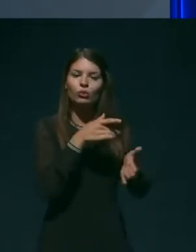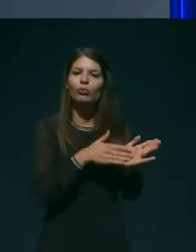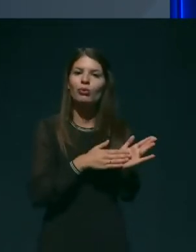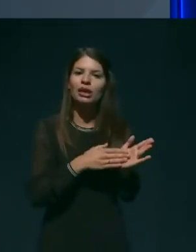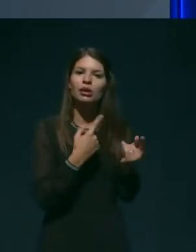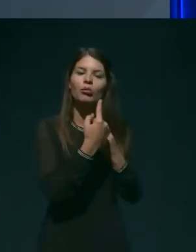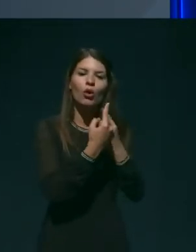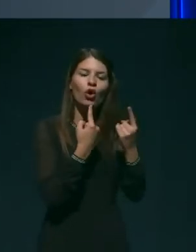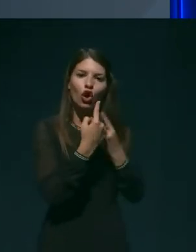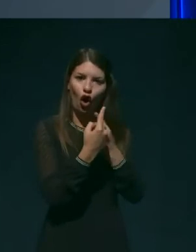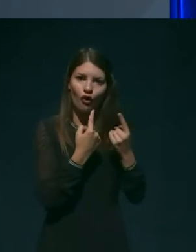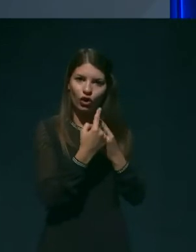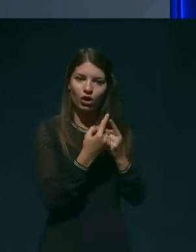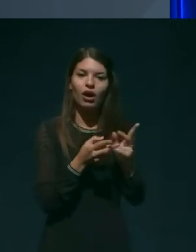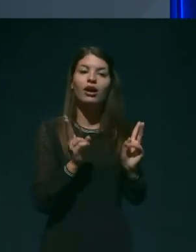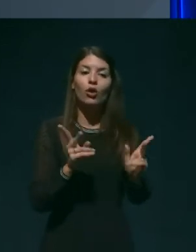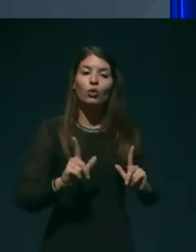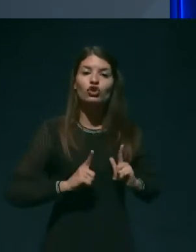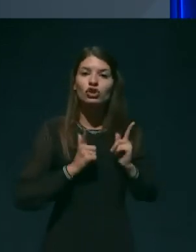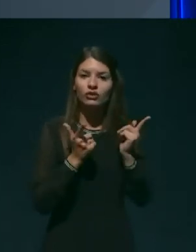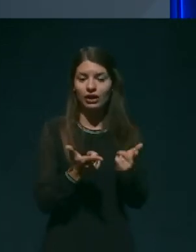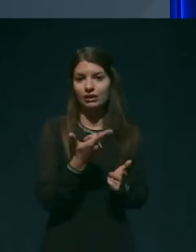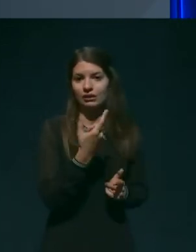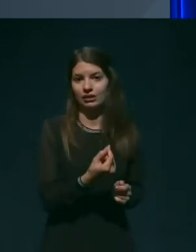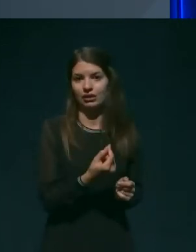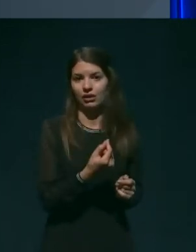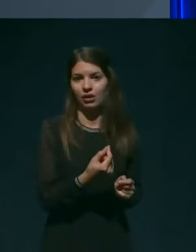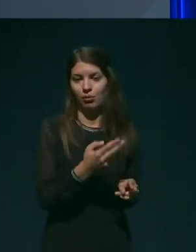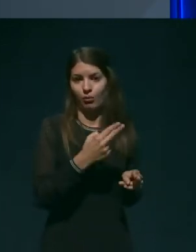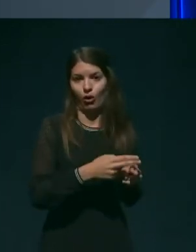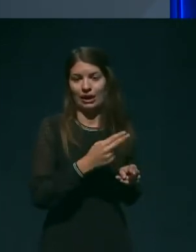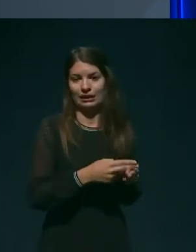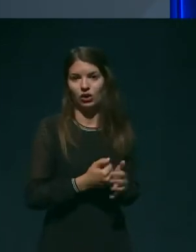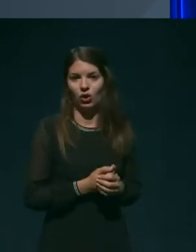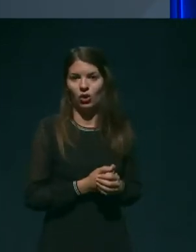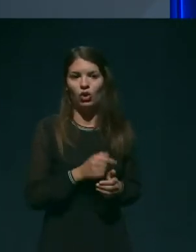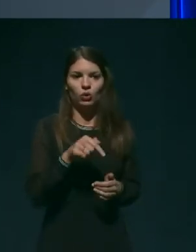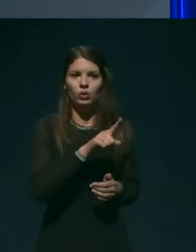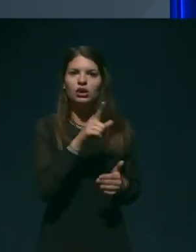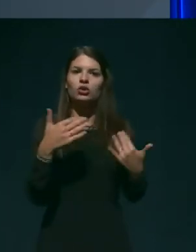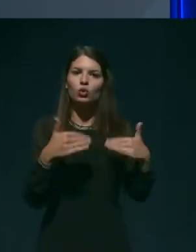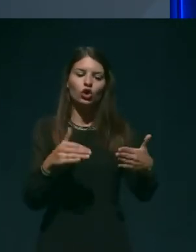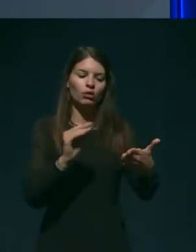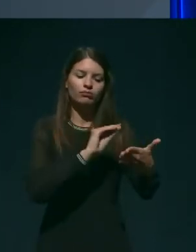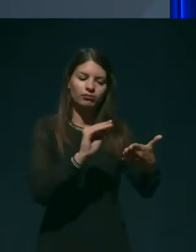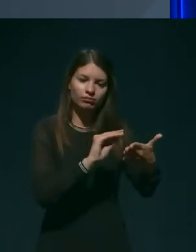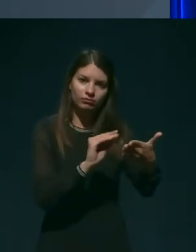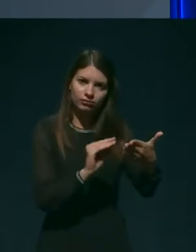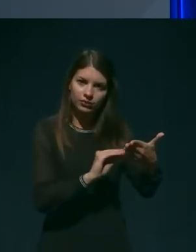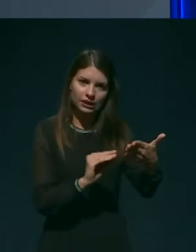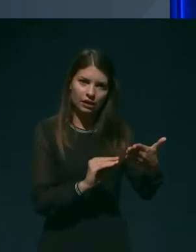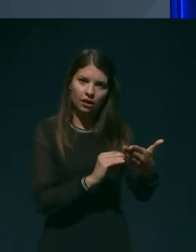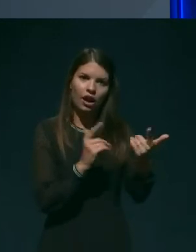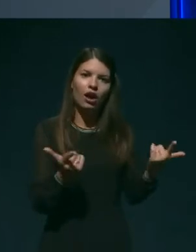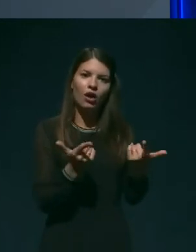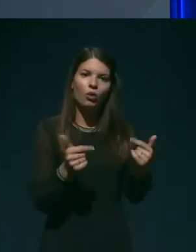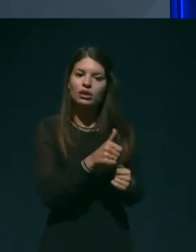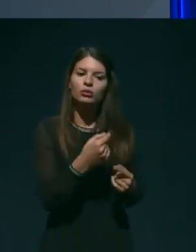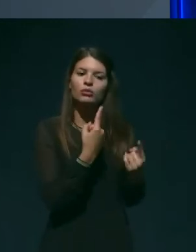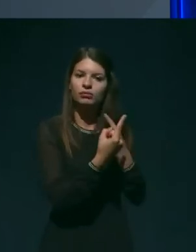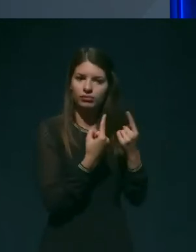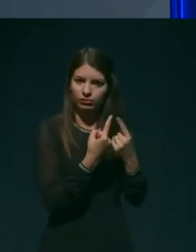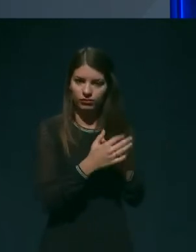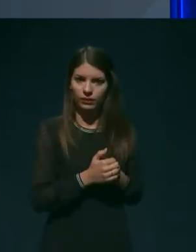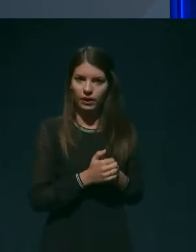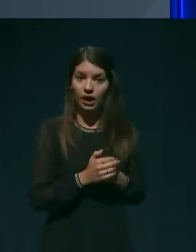življenju s tako boleznjo. Ni nujno napisan dokument. Gre za to, da bovnika vedno se